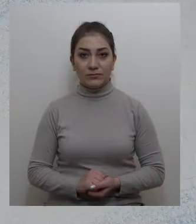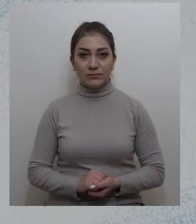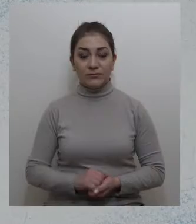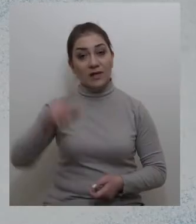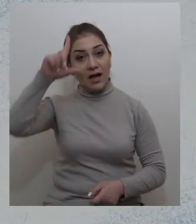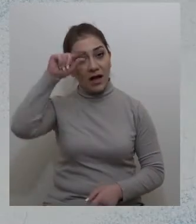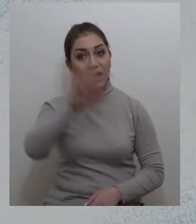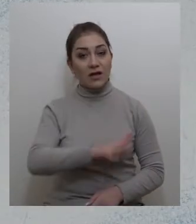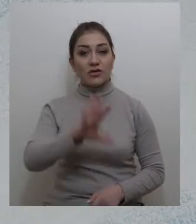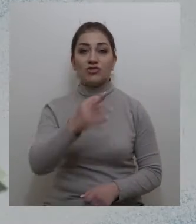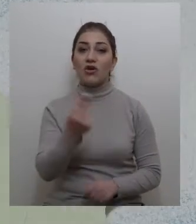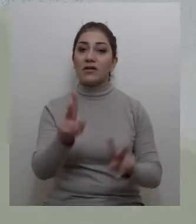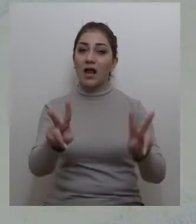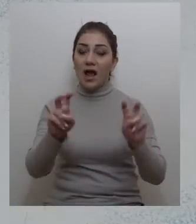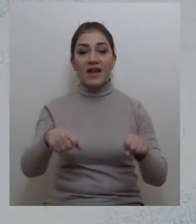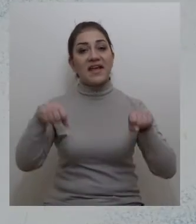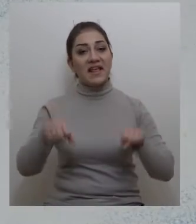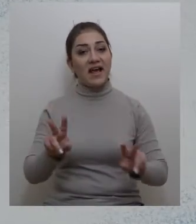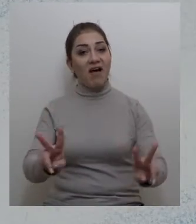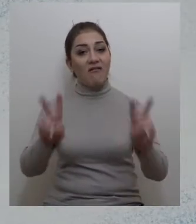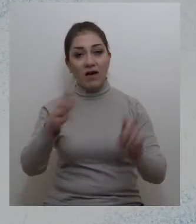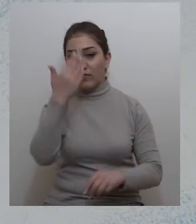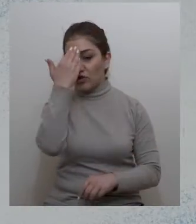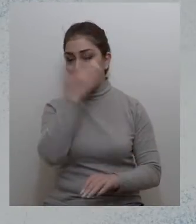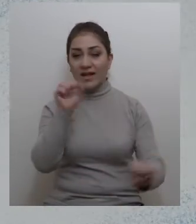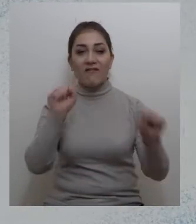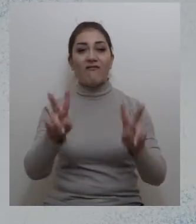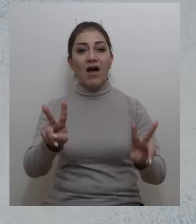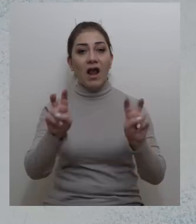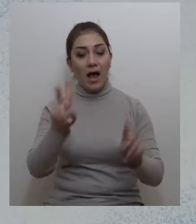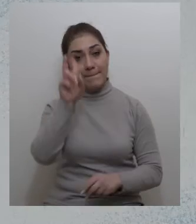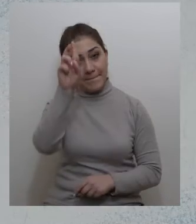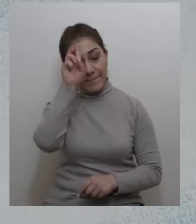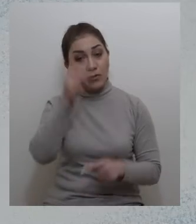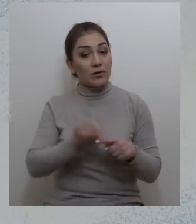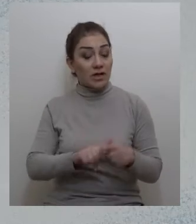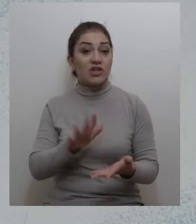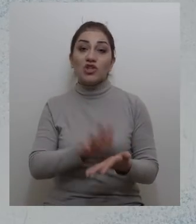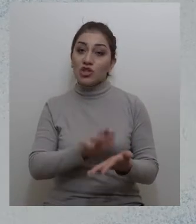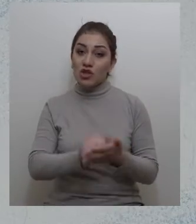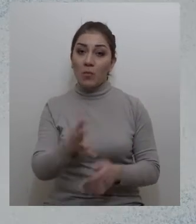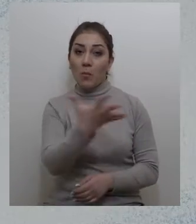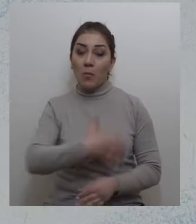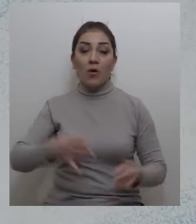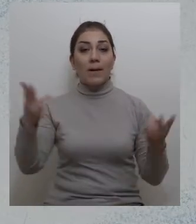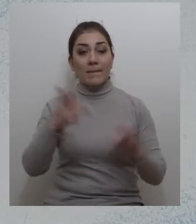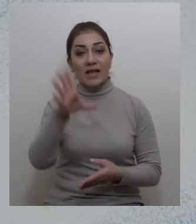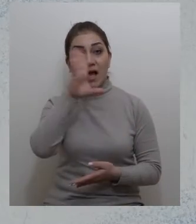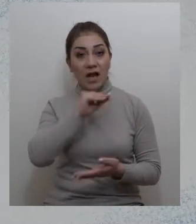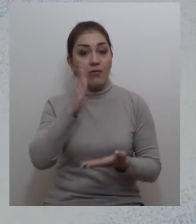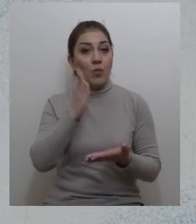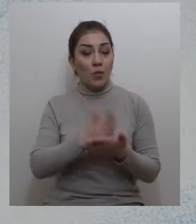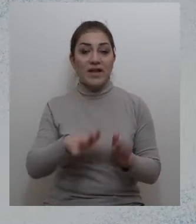Հայաստանը սոցիալական, իրավական և ժողովրդավարական պետություն է, դա նշանակումը, որ բոլորը պետք է հնարավորություն